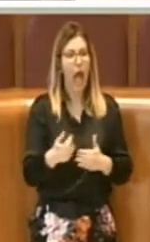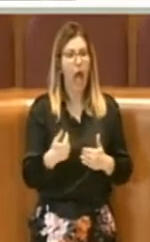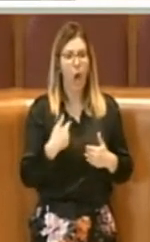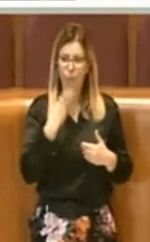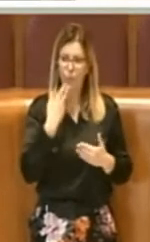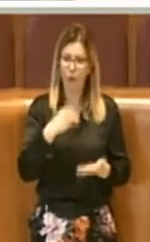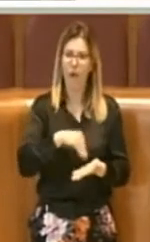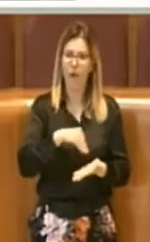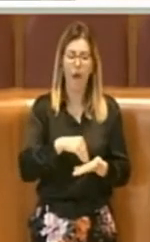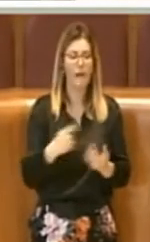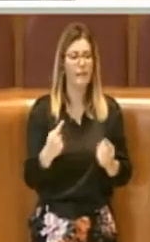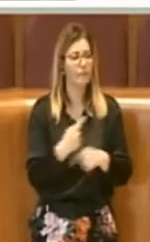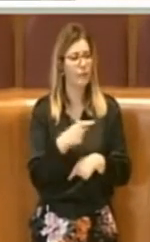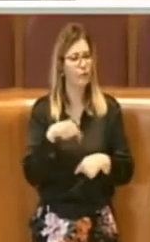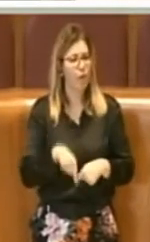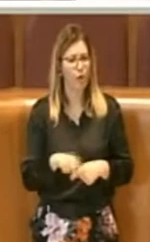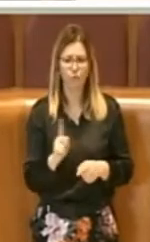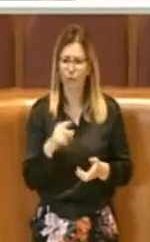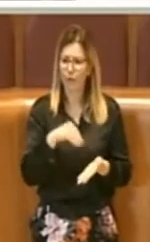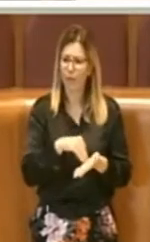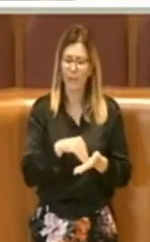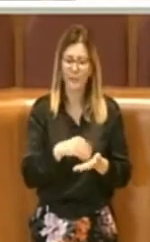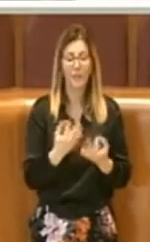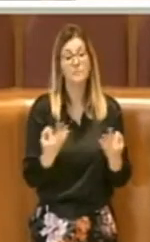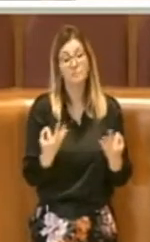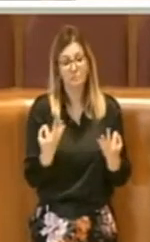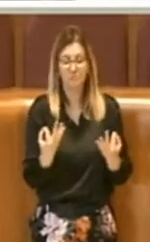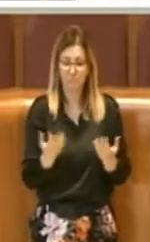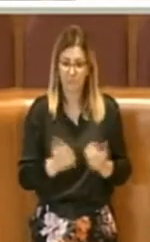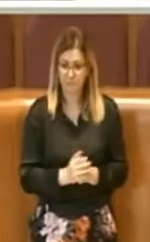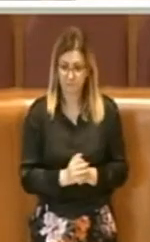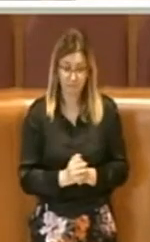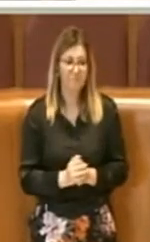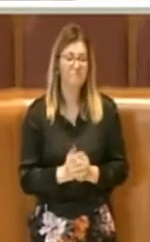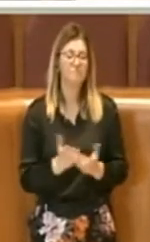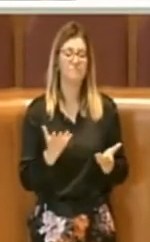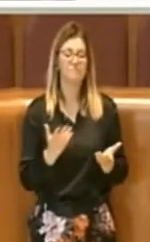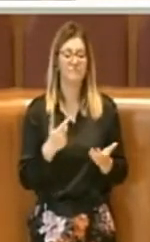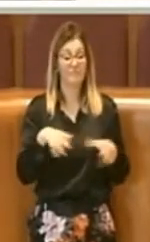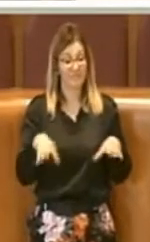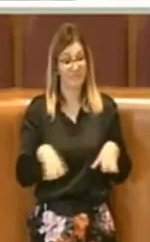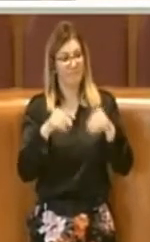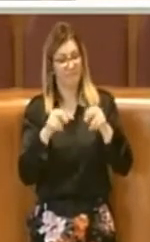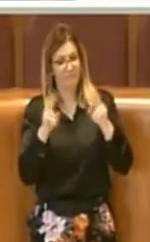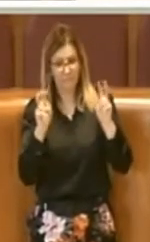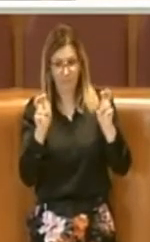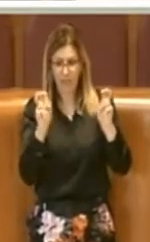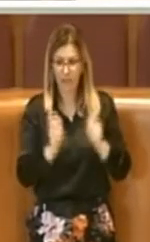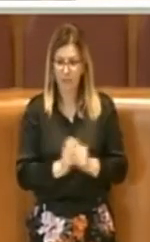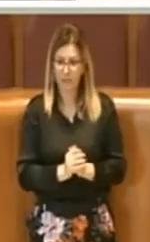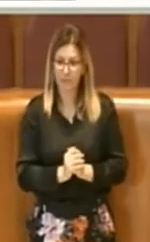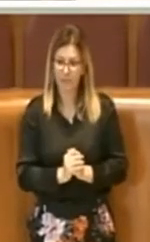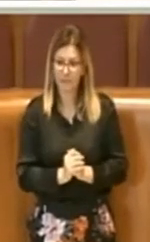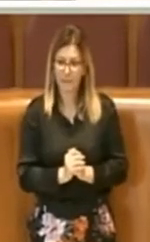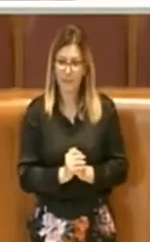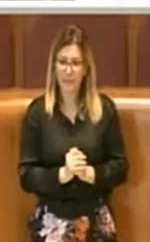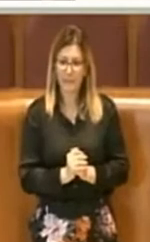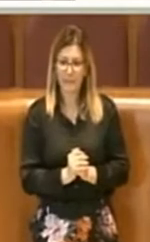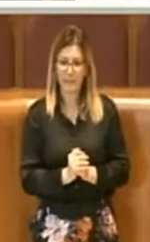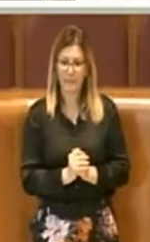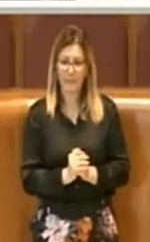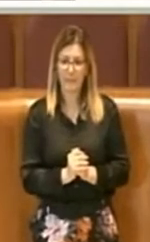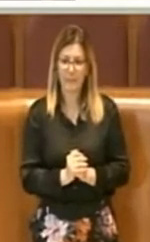prendiamo atto. Dunque, entrando nel merito, volevo tranquillizzare il